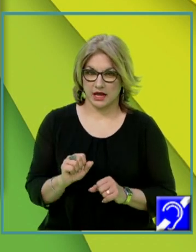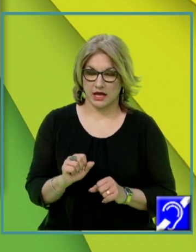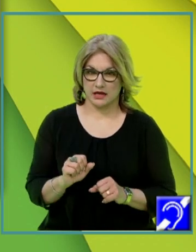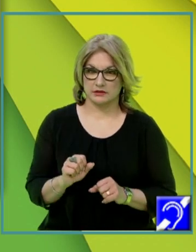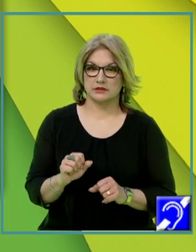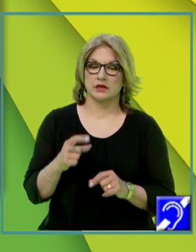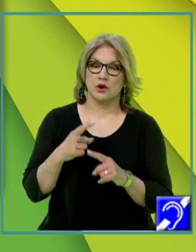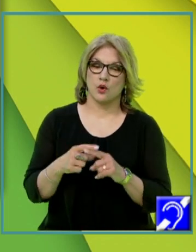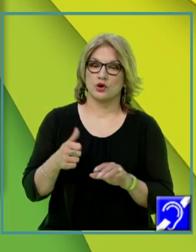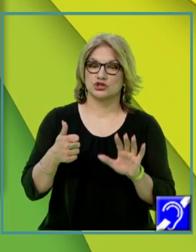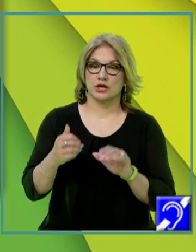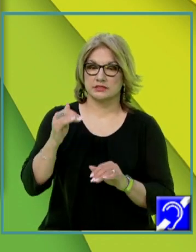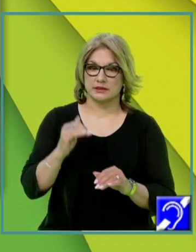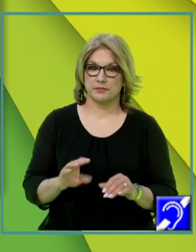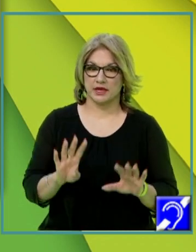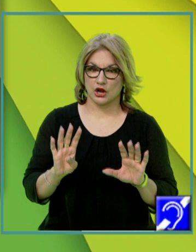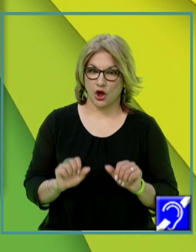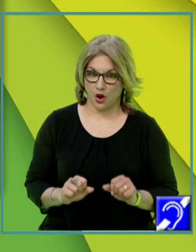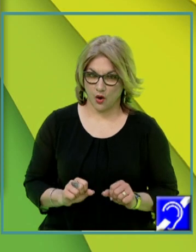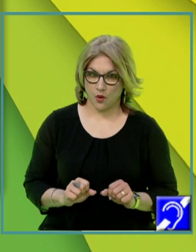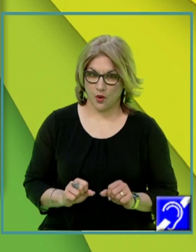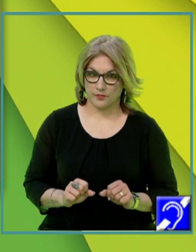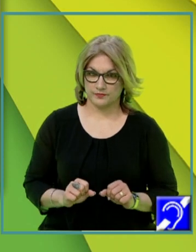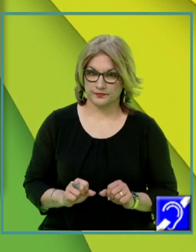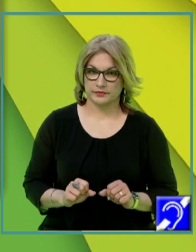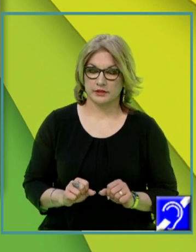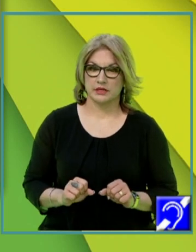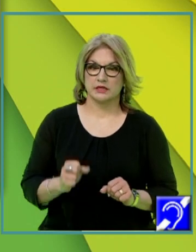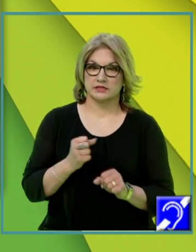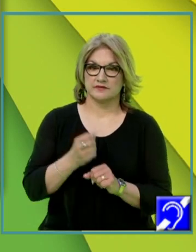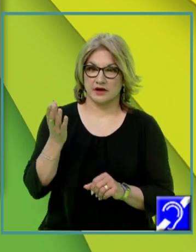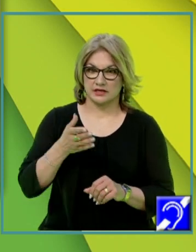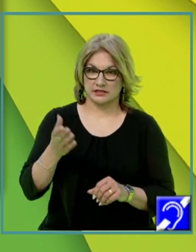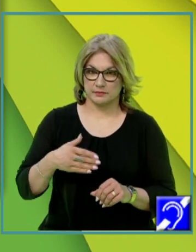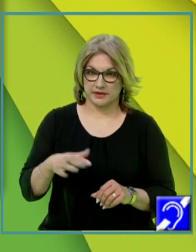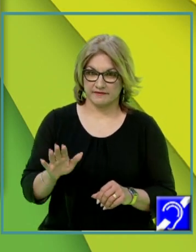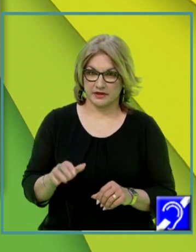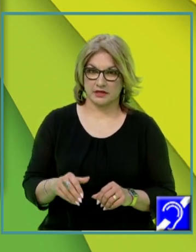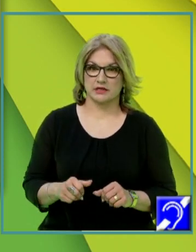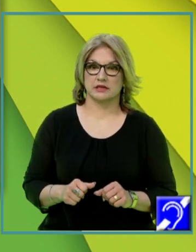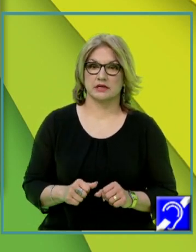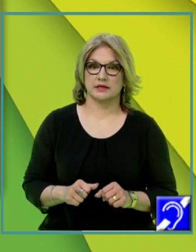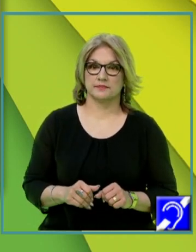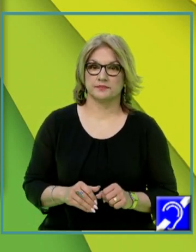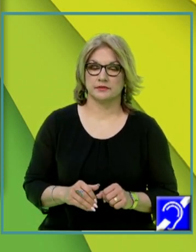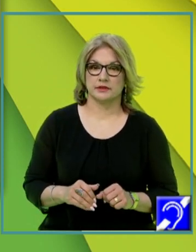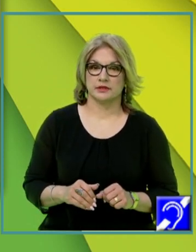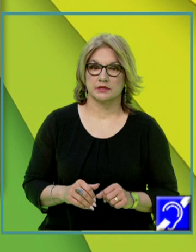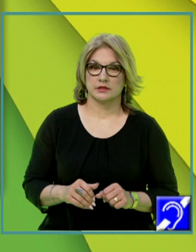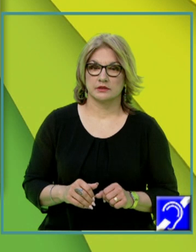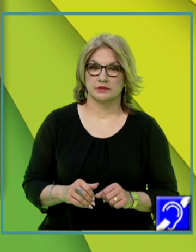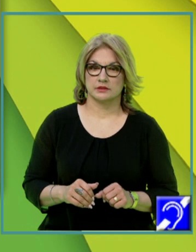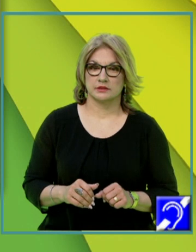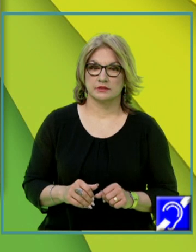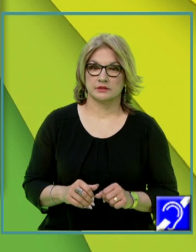ori 6 pe 9 și este egal cu se simplifică deci un 6 cu